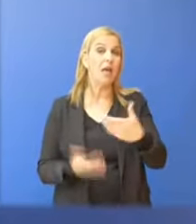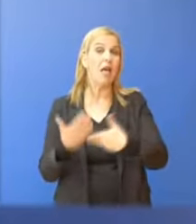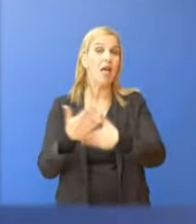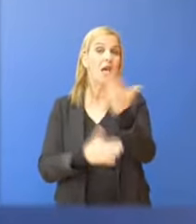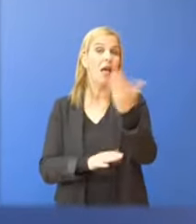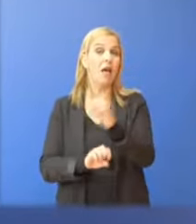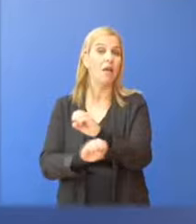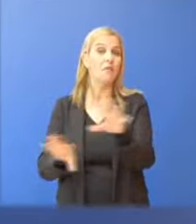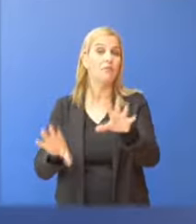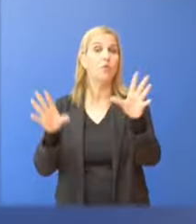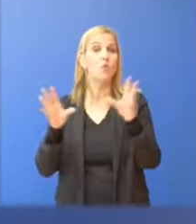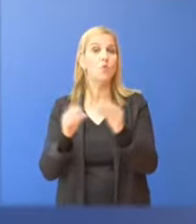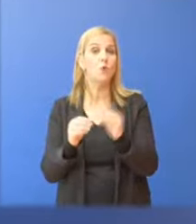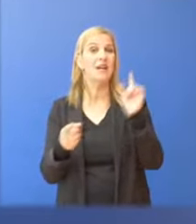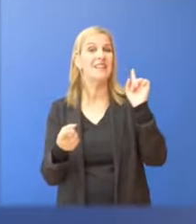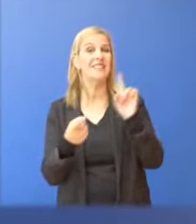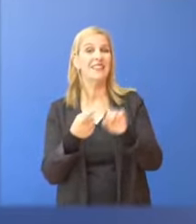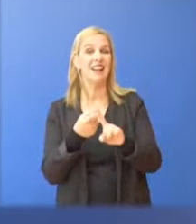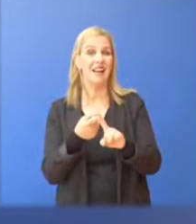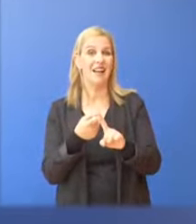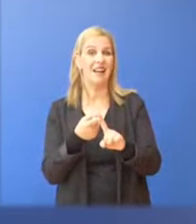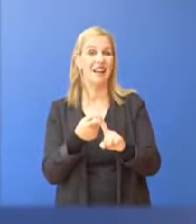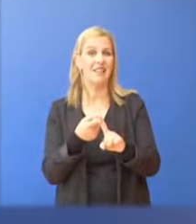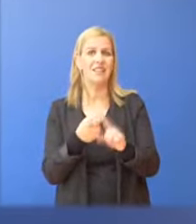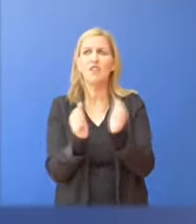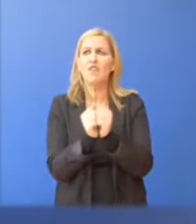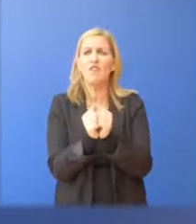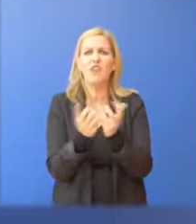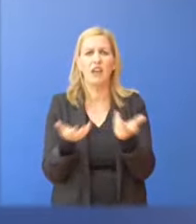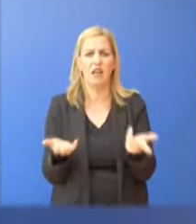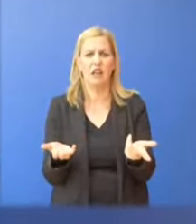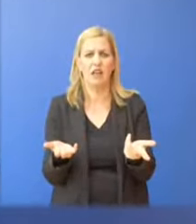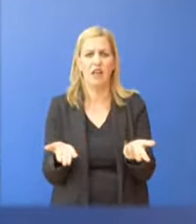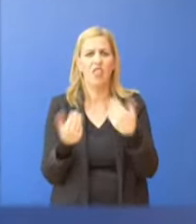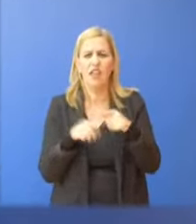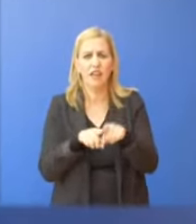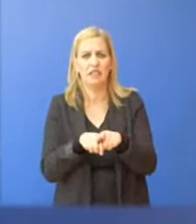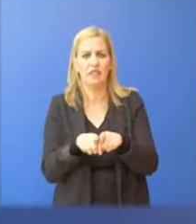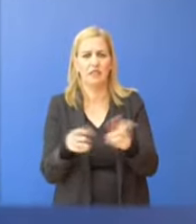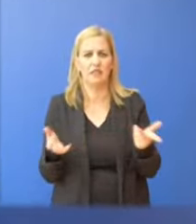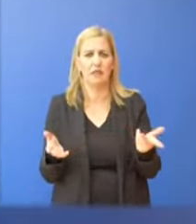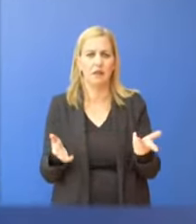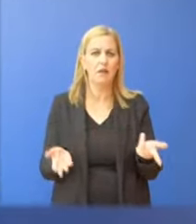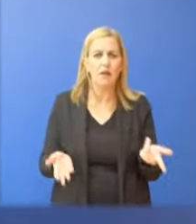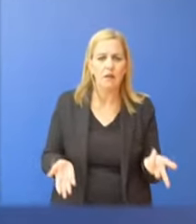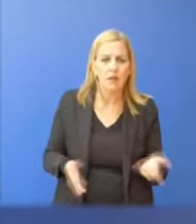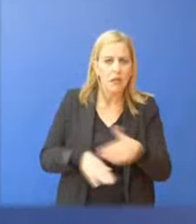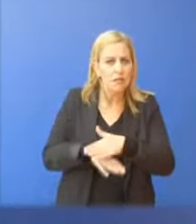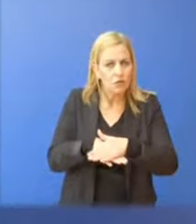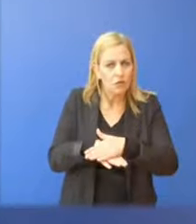μια συνάντηση η οποία ήταν σε φιλικό επίπεδο. Δεν είχε καμία σχέση. Και να σας πω και κάτι.